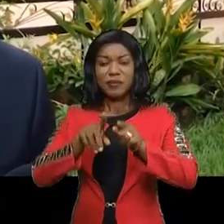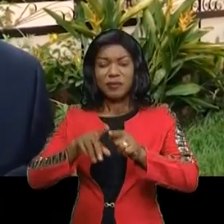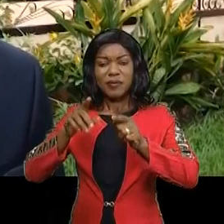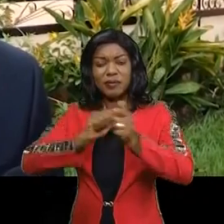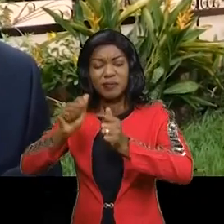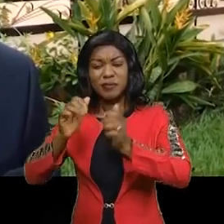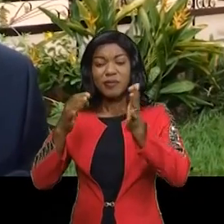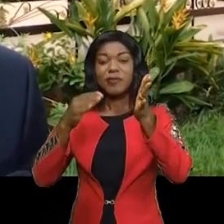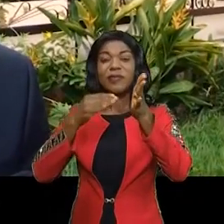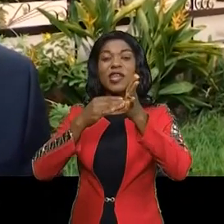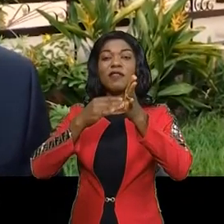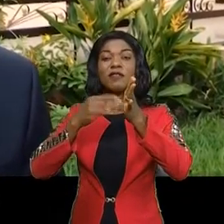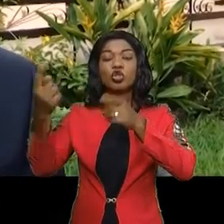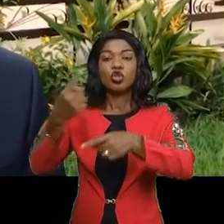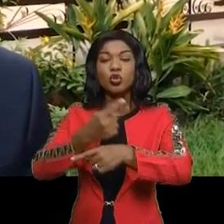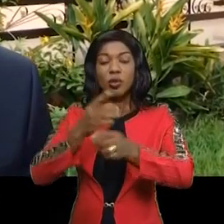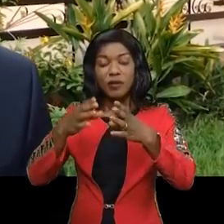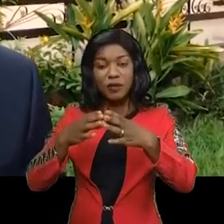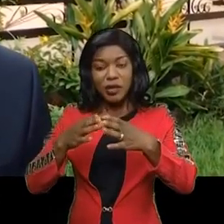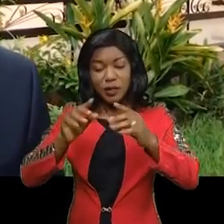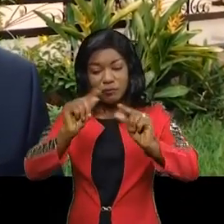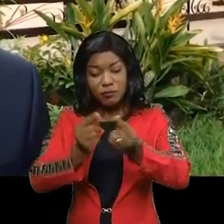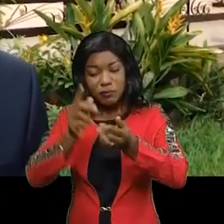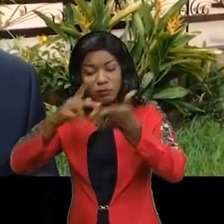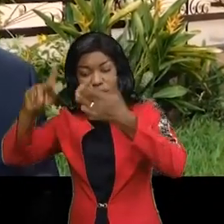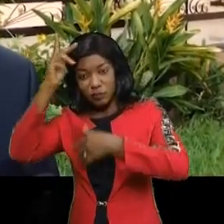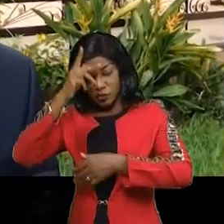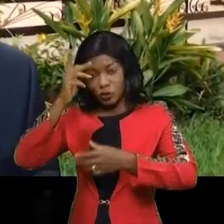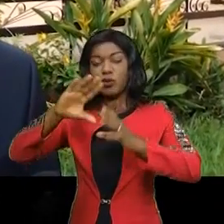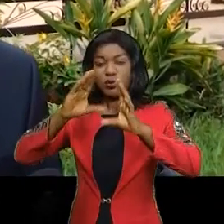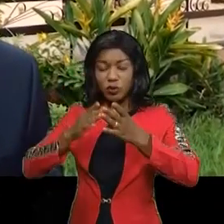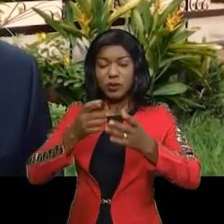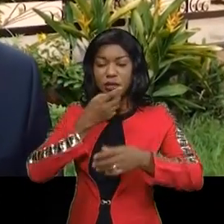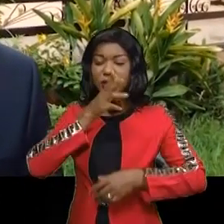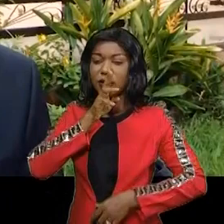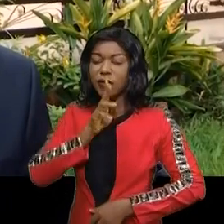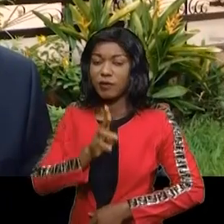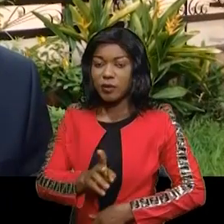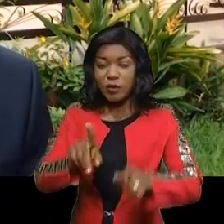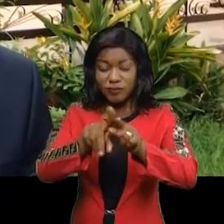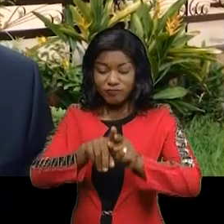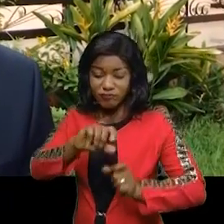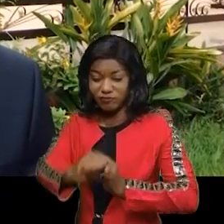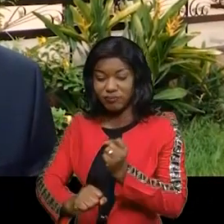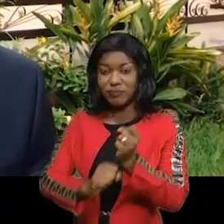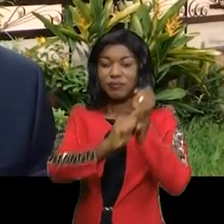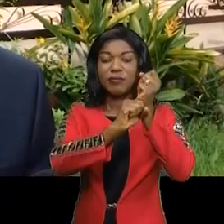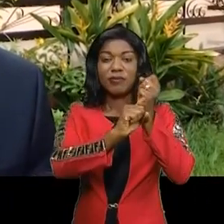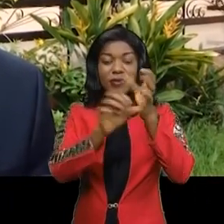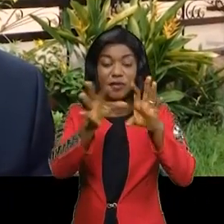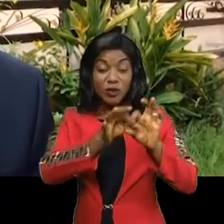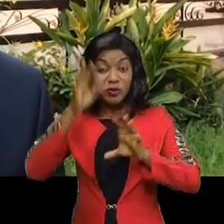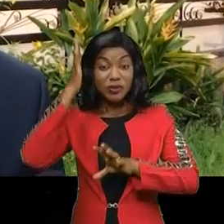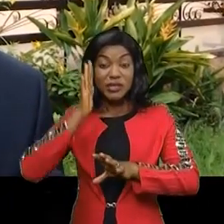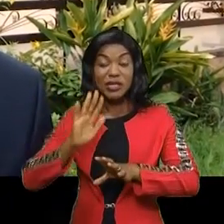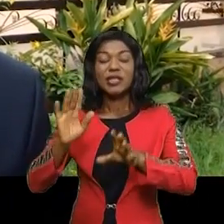jours avec les regroupements politiques. Et tous ont réaffirmé leur soutien à l'Union sacrée